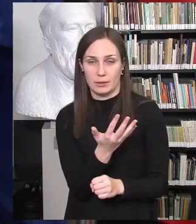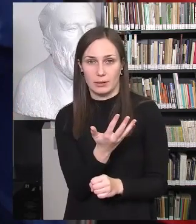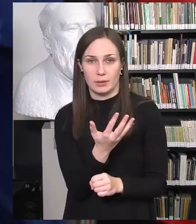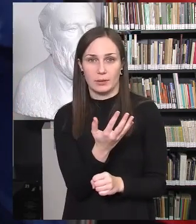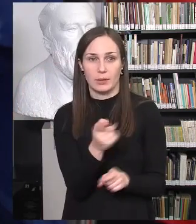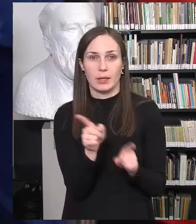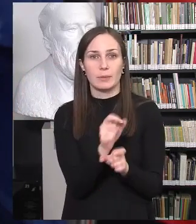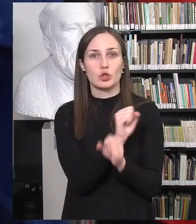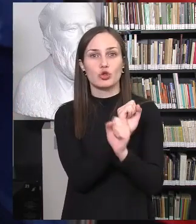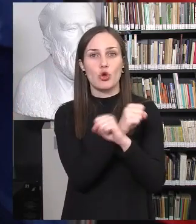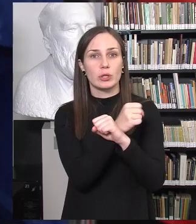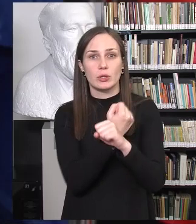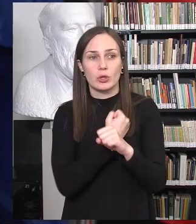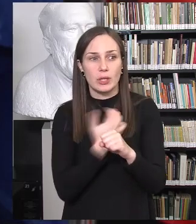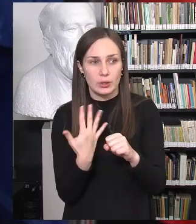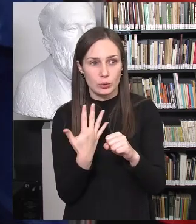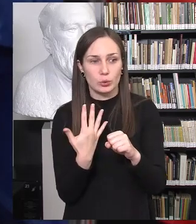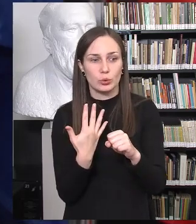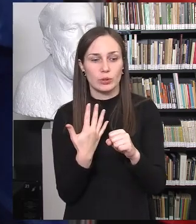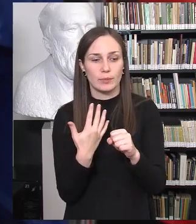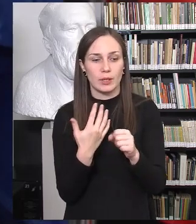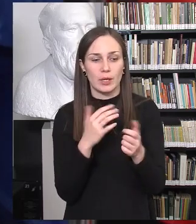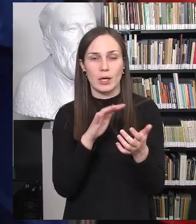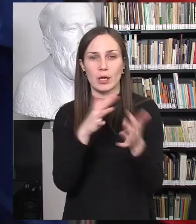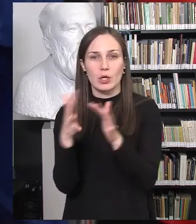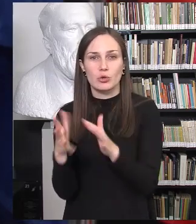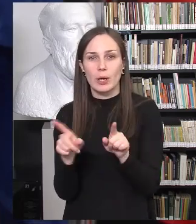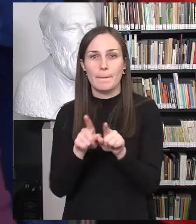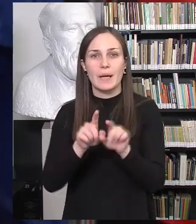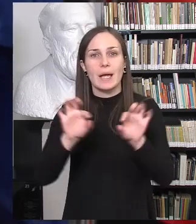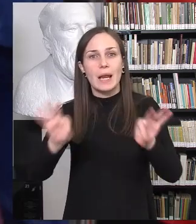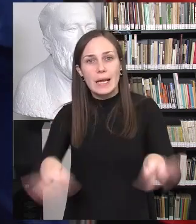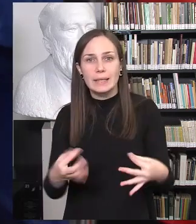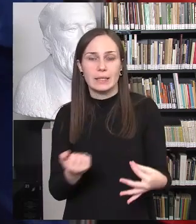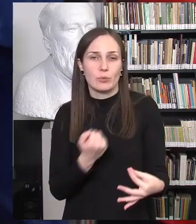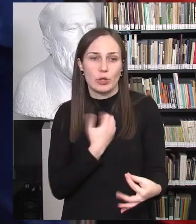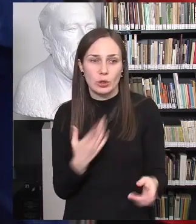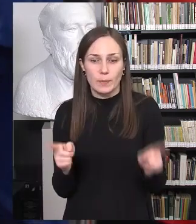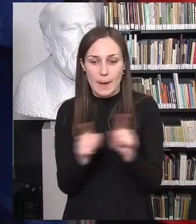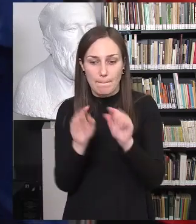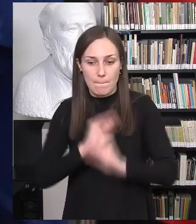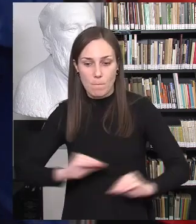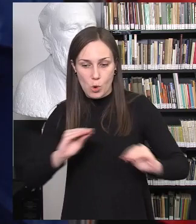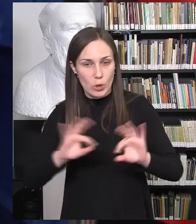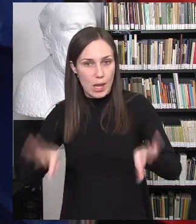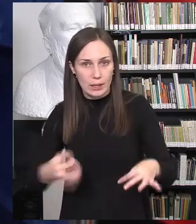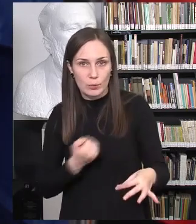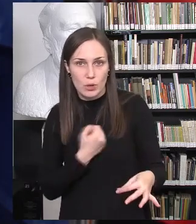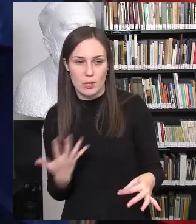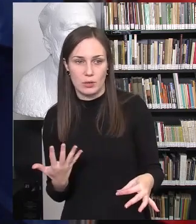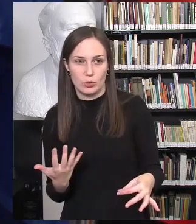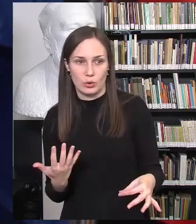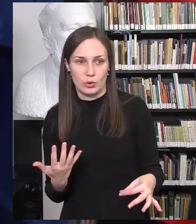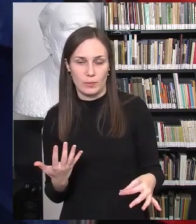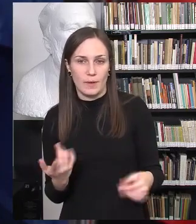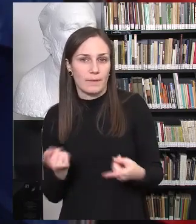neturime žodyno, mes neturime tokio, nežinau, net tiesiog leidimo, kaip mokytojai, kaip edukatoriai, kai kuriom